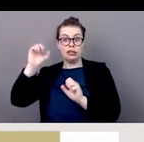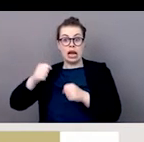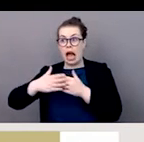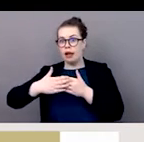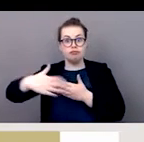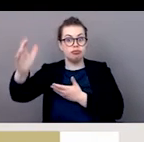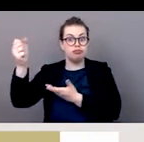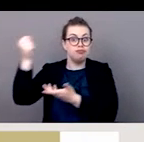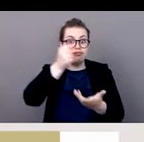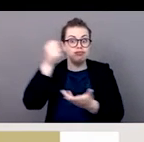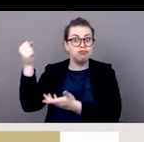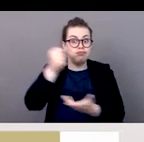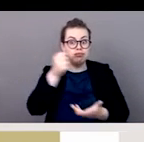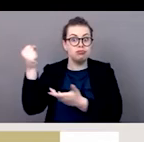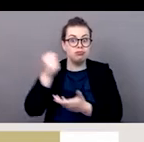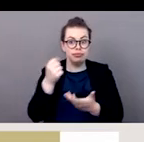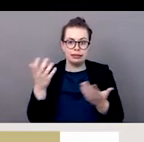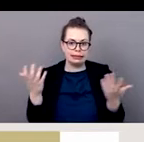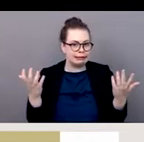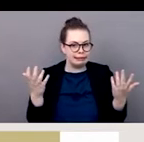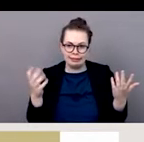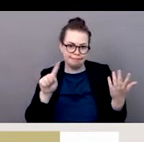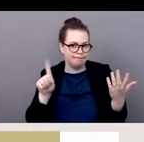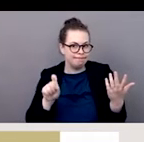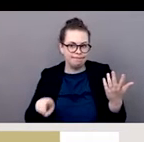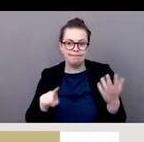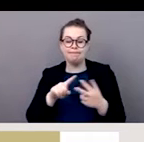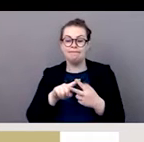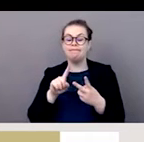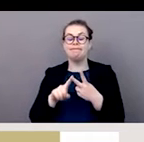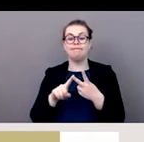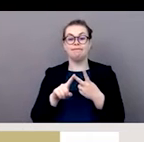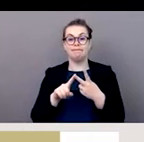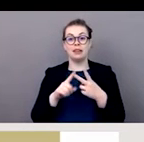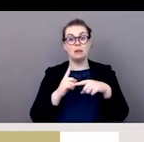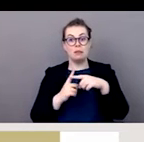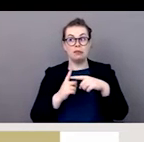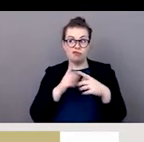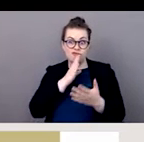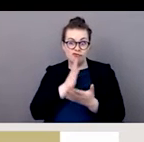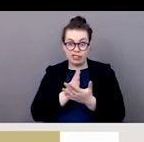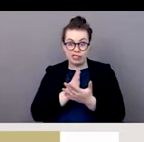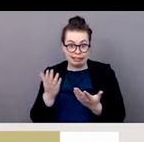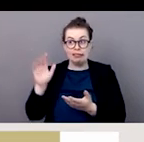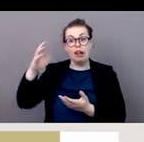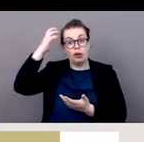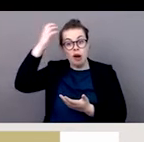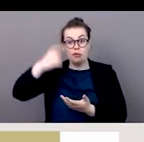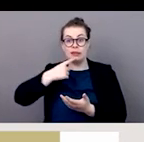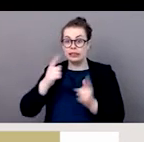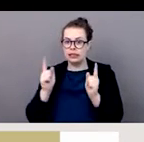les mesures la durabilité de ces mesures aussi bien que la nature de ces mesures semble être temporaire